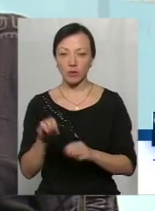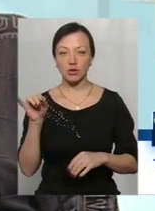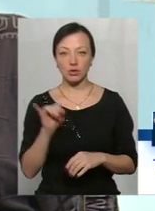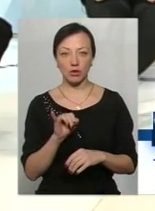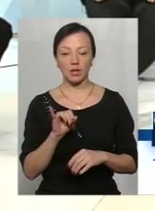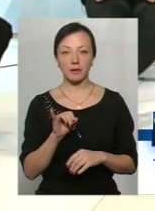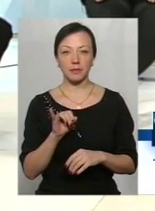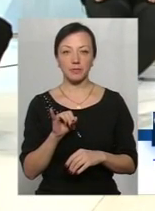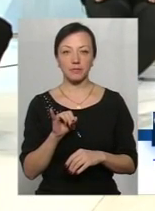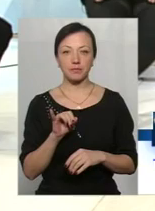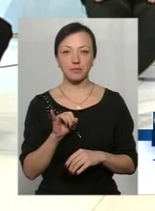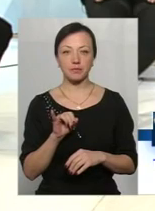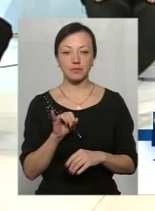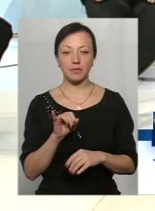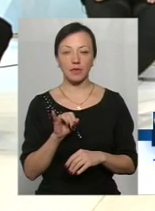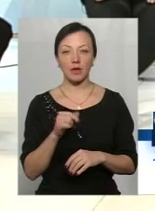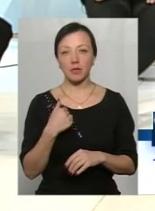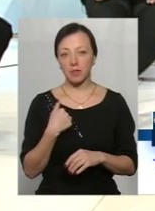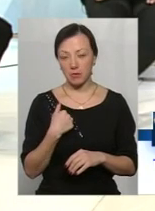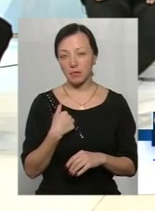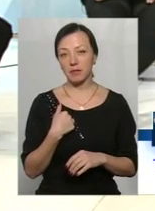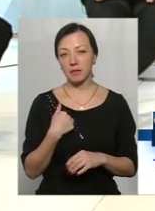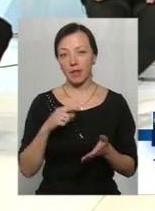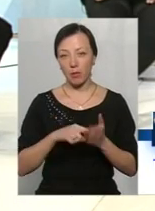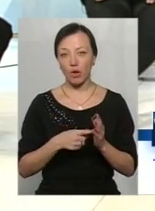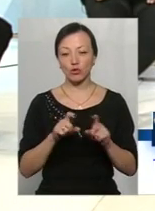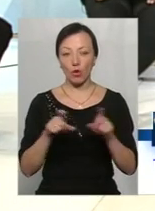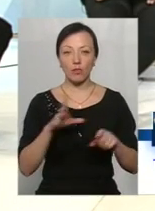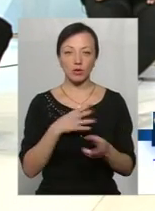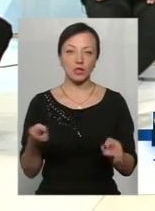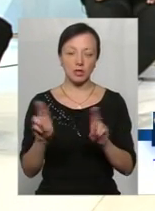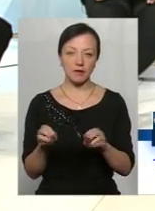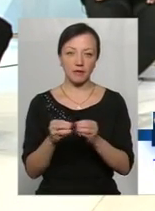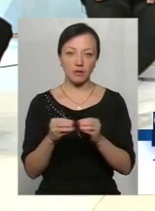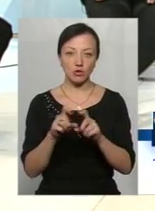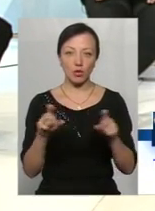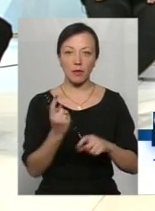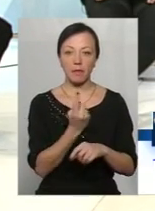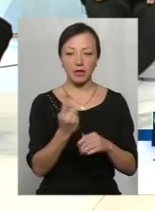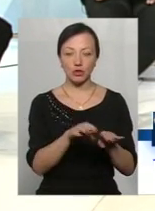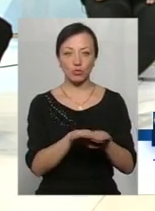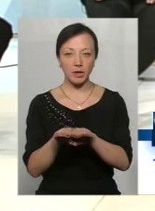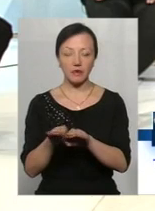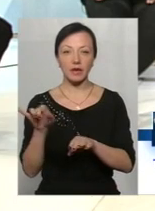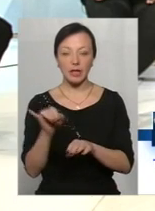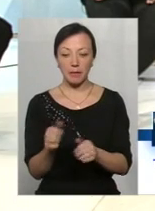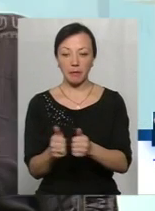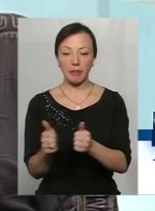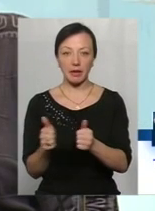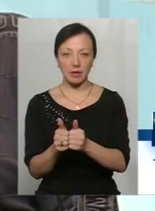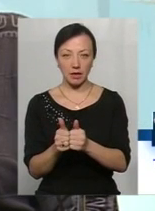стоїмо на тому, щоб ці школи, які були, щоб залишити їх школами перших ступенів і при них